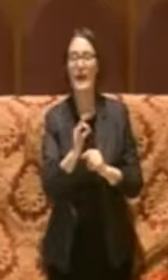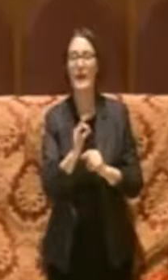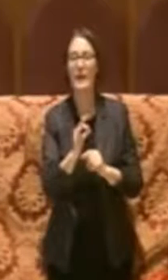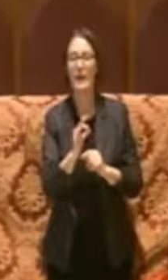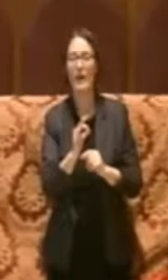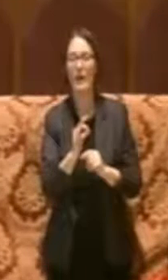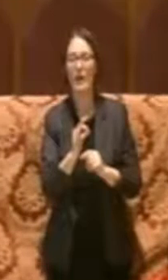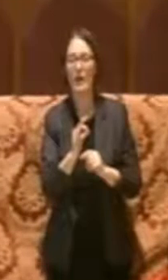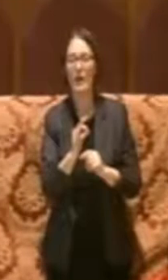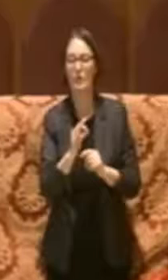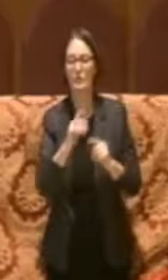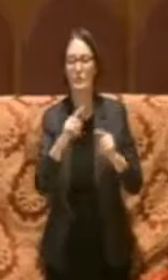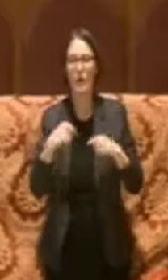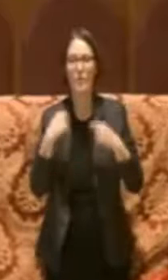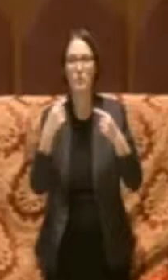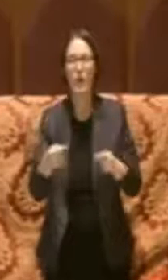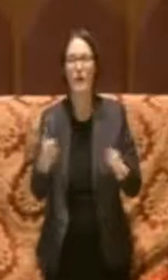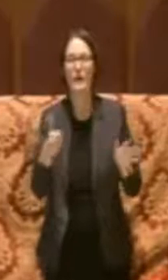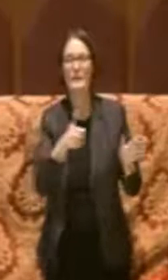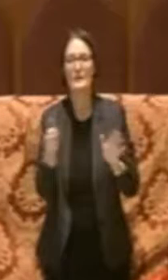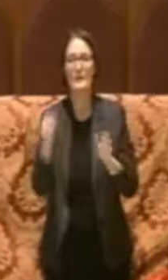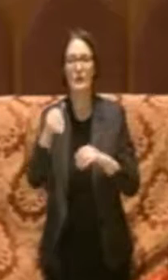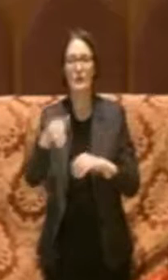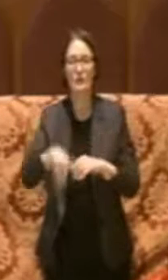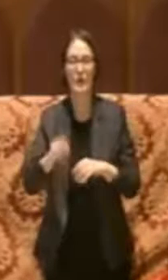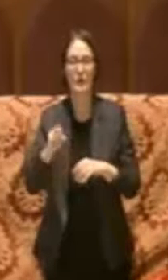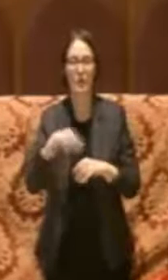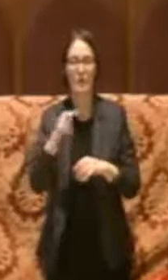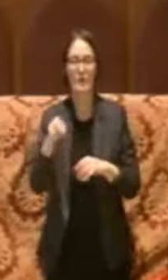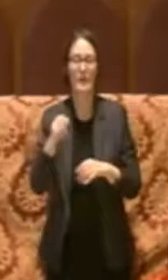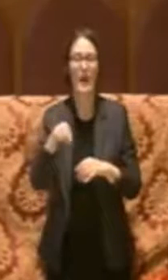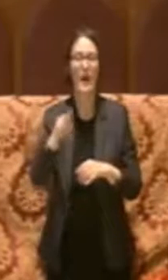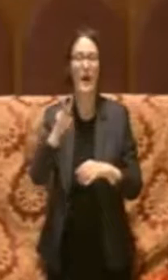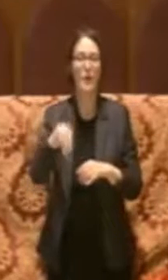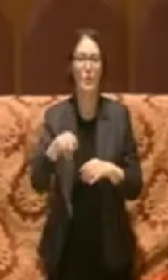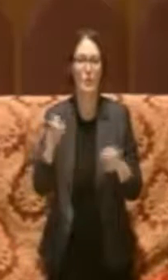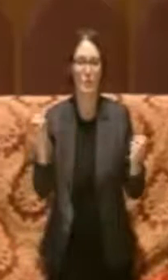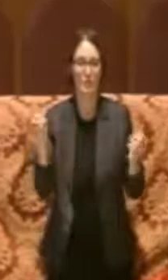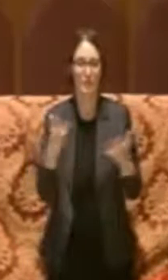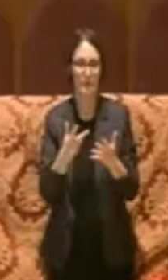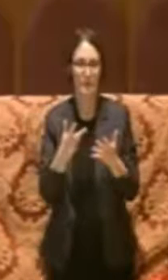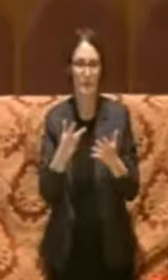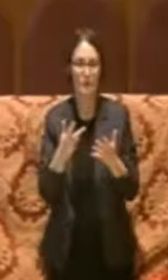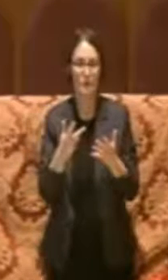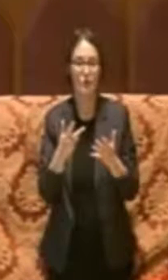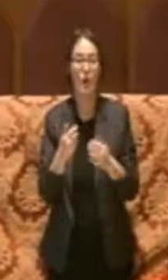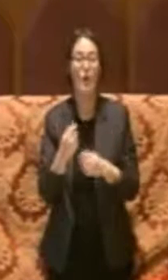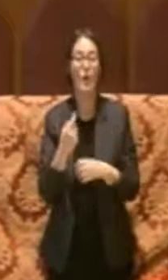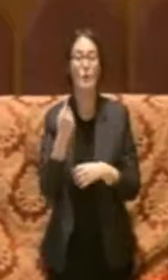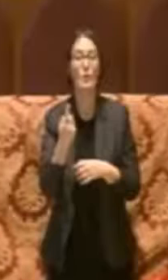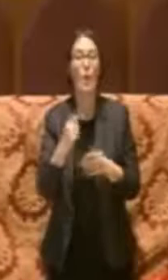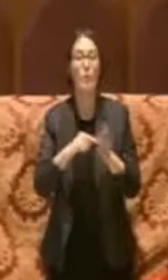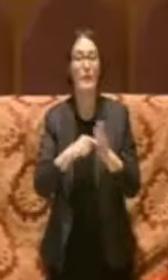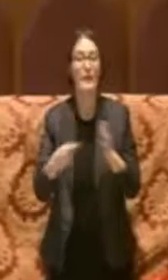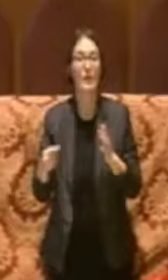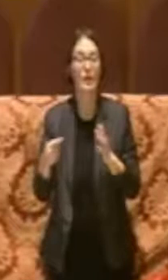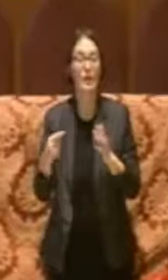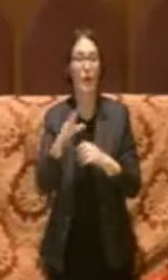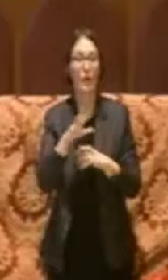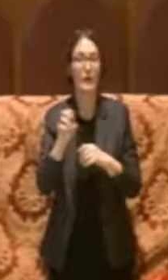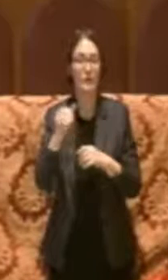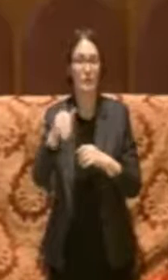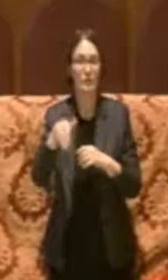avere 600 mila euro nel 2018 e un milione e mezzo nel